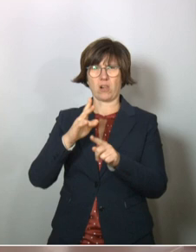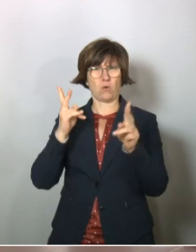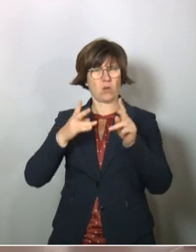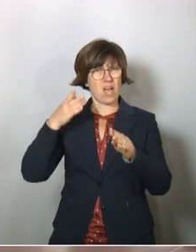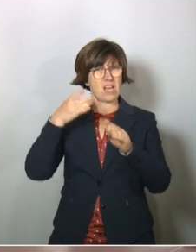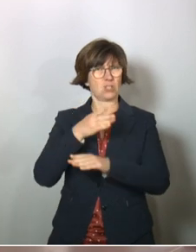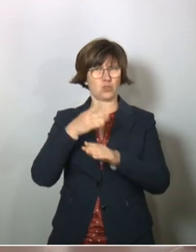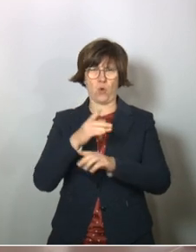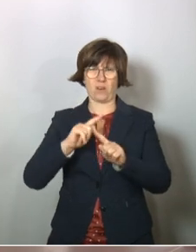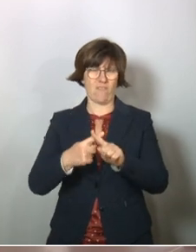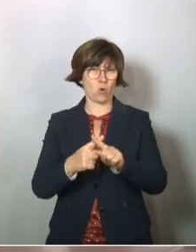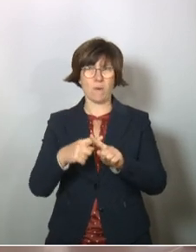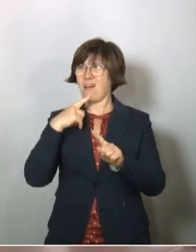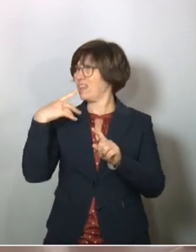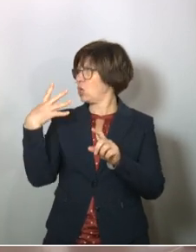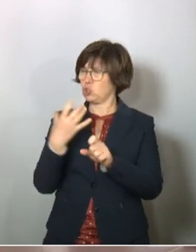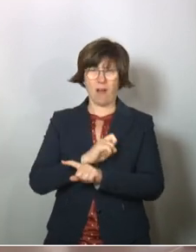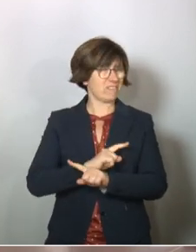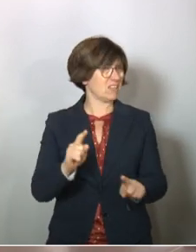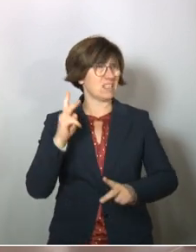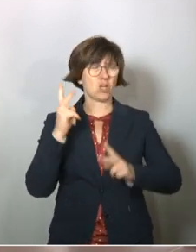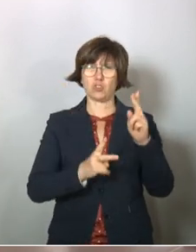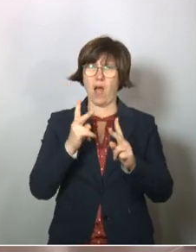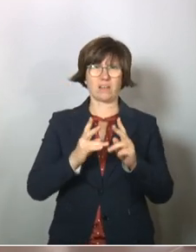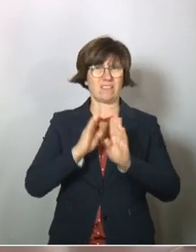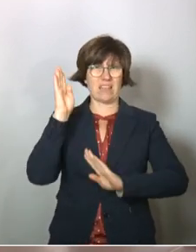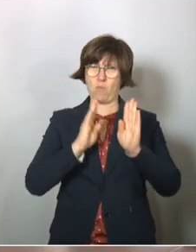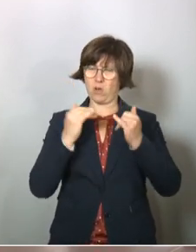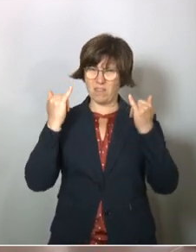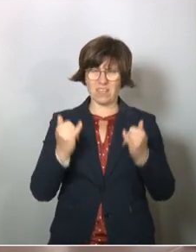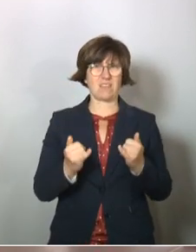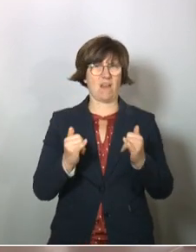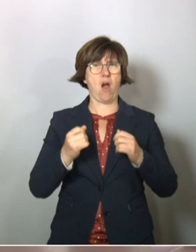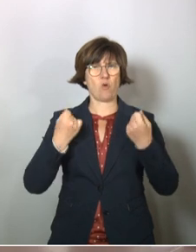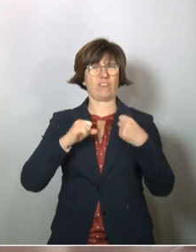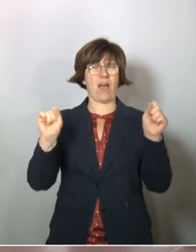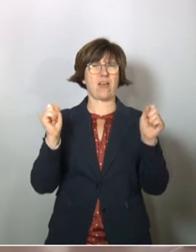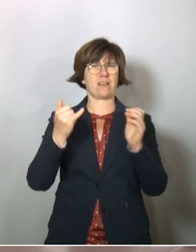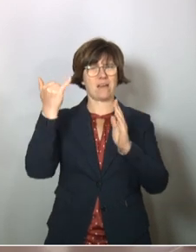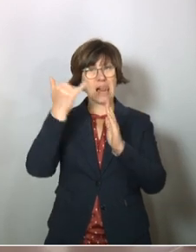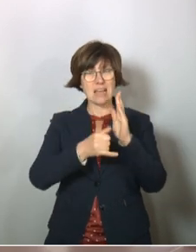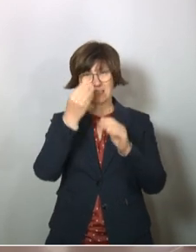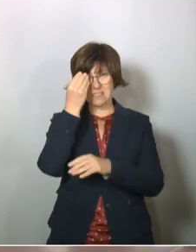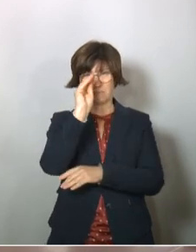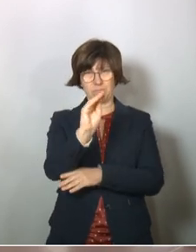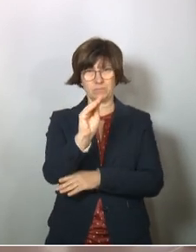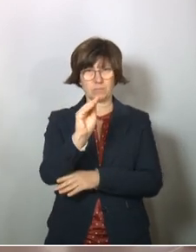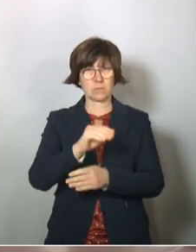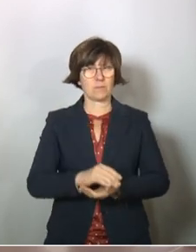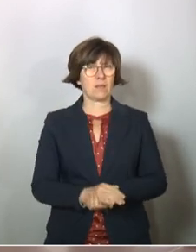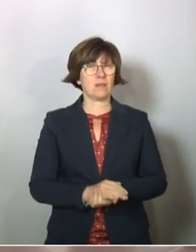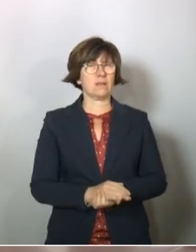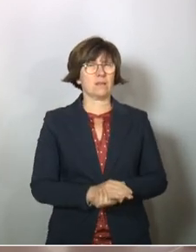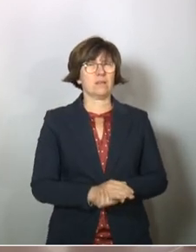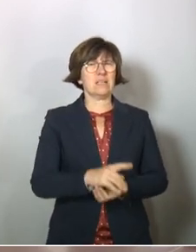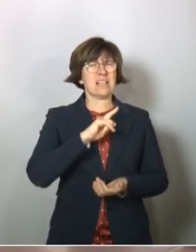gestörter wird. Wenn wir das nicht beheben, schaden wir der Demokratie und auch der Freiheit. Mein letzter Hinweis. Ich hatte